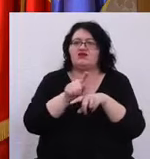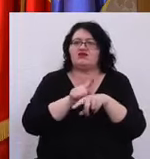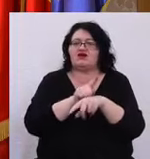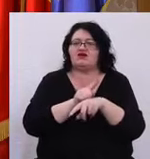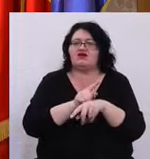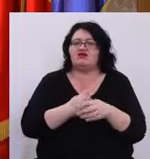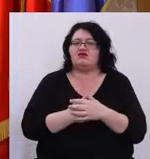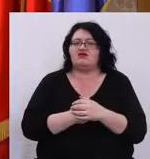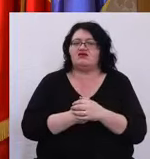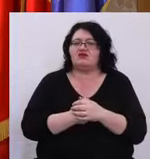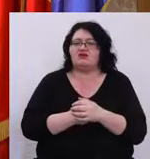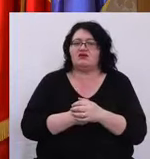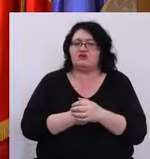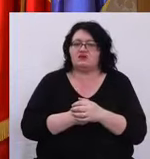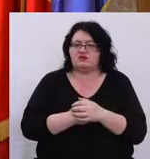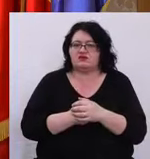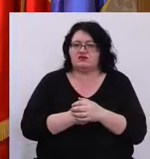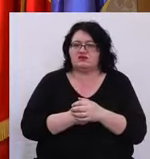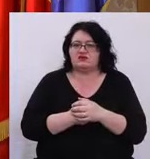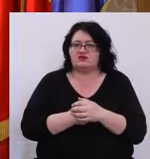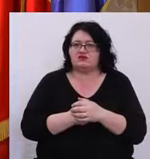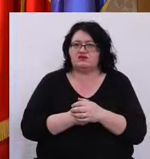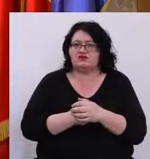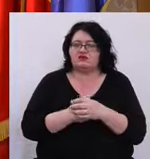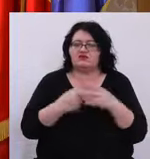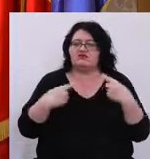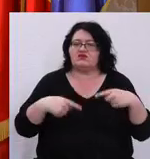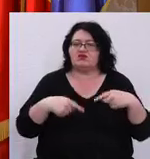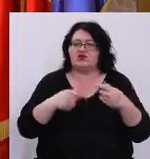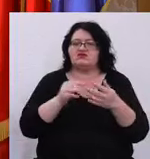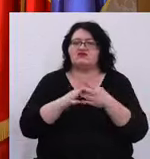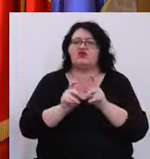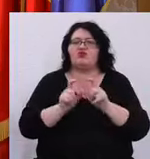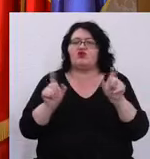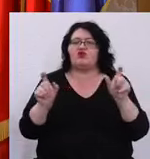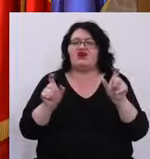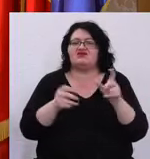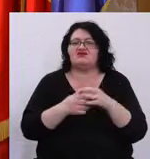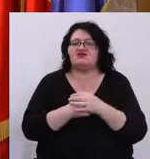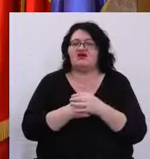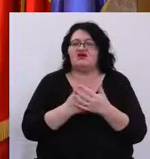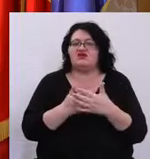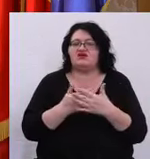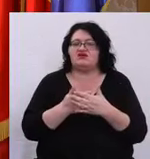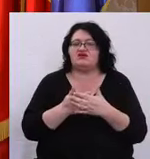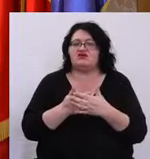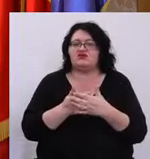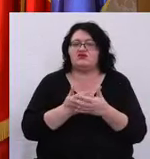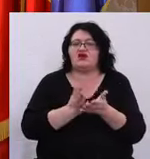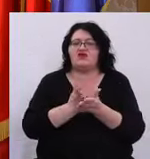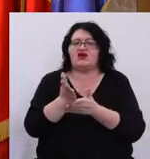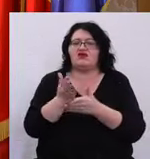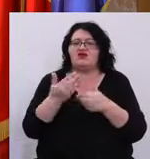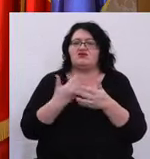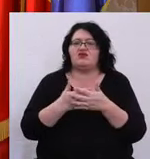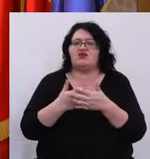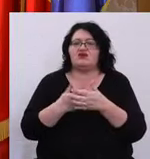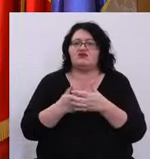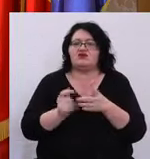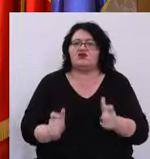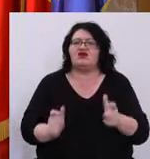nu există o protecție permanentă Pentru